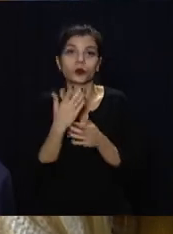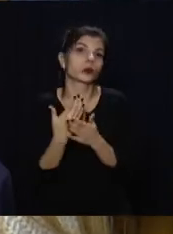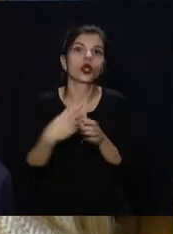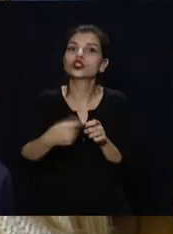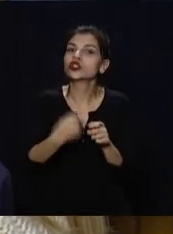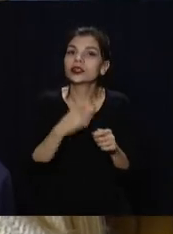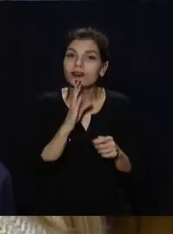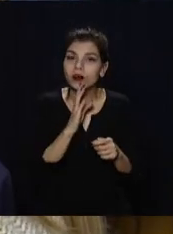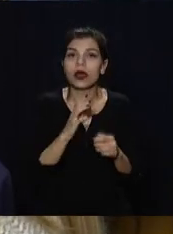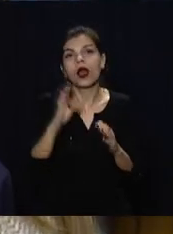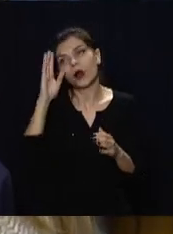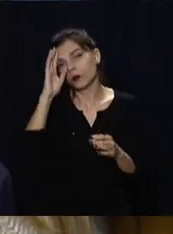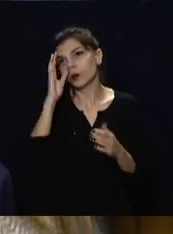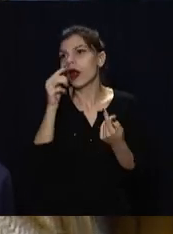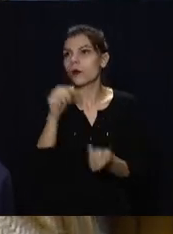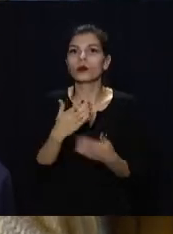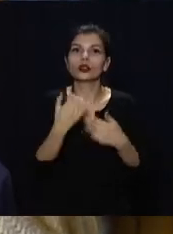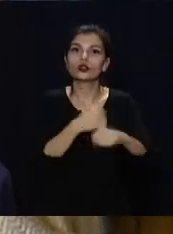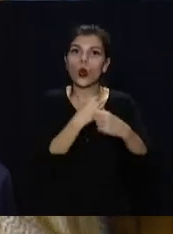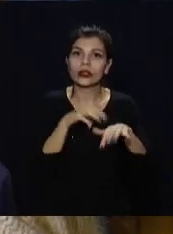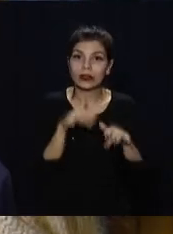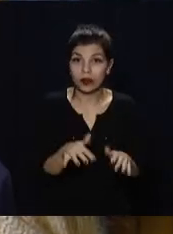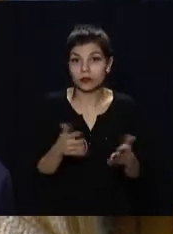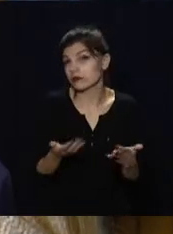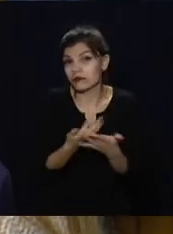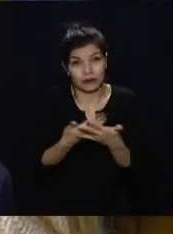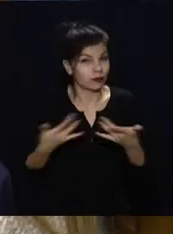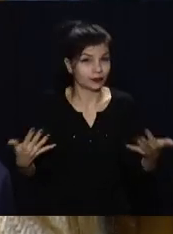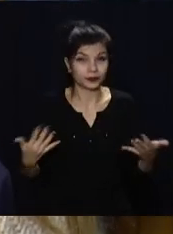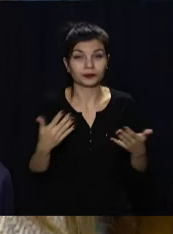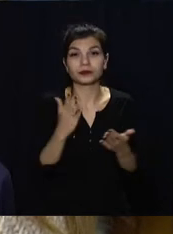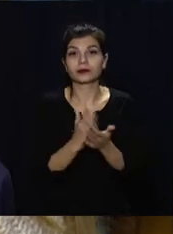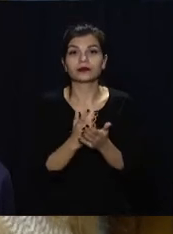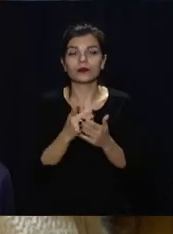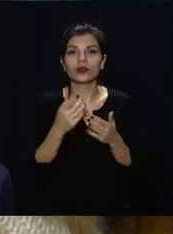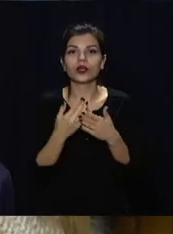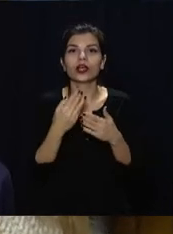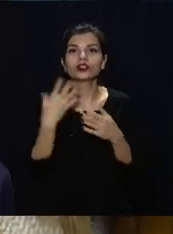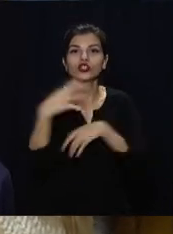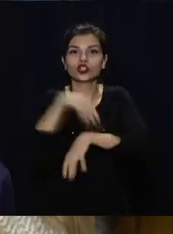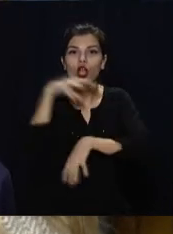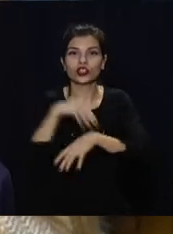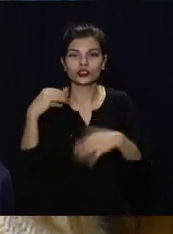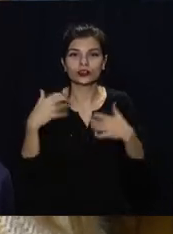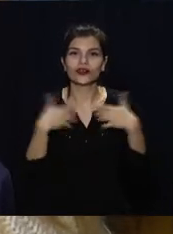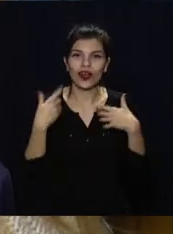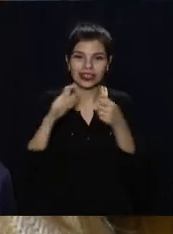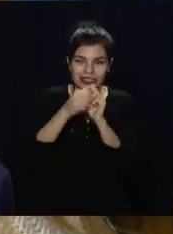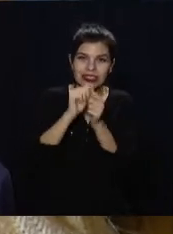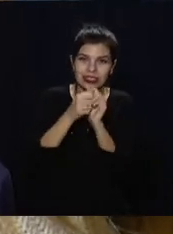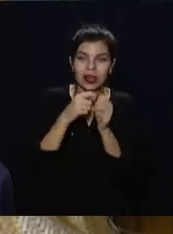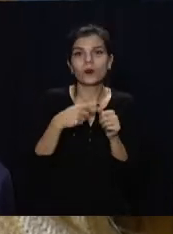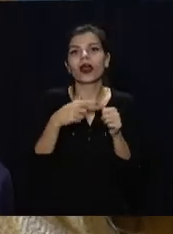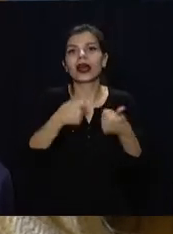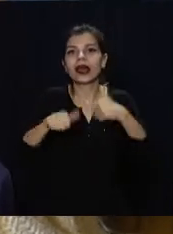дівчин. Для мальчиків це столярне діло. Многое таке, валяне шерсти, лепка з глини.